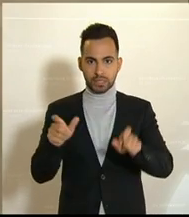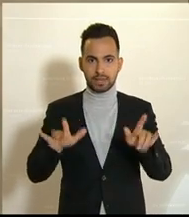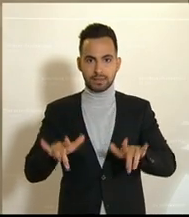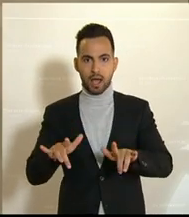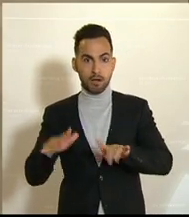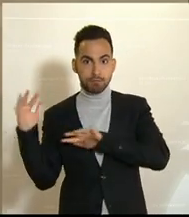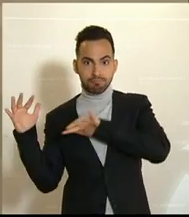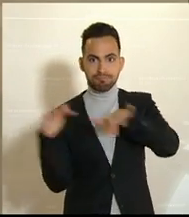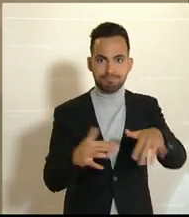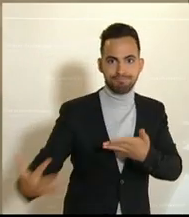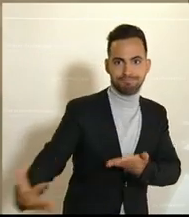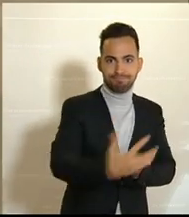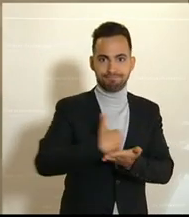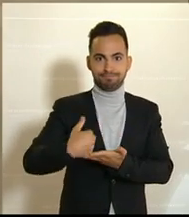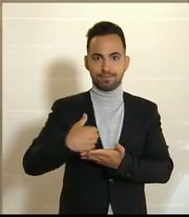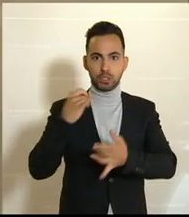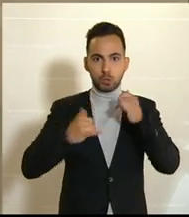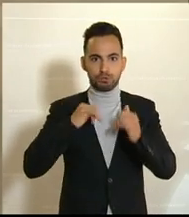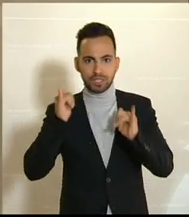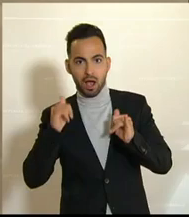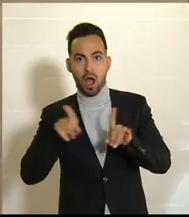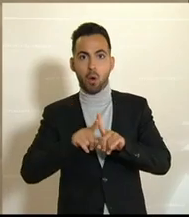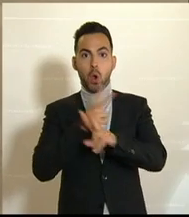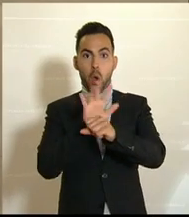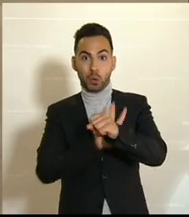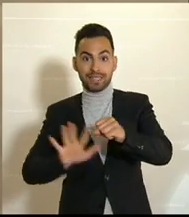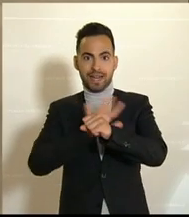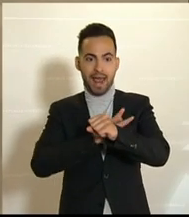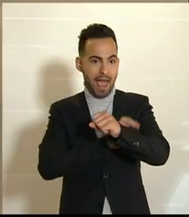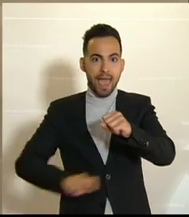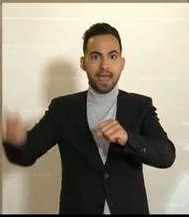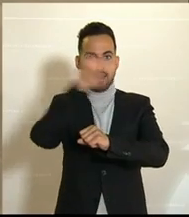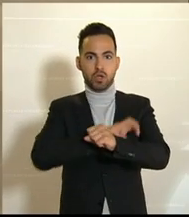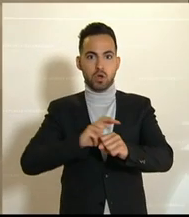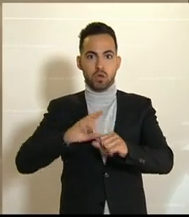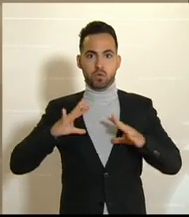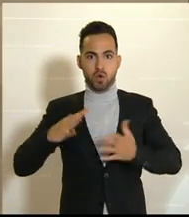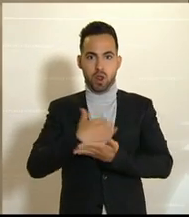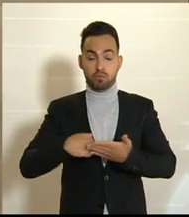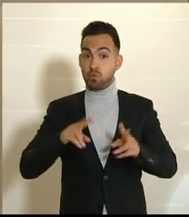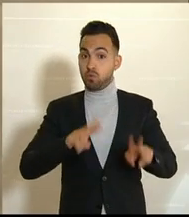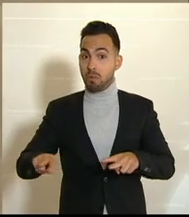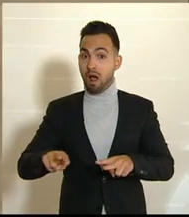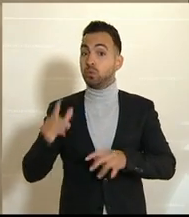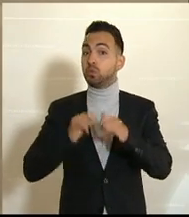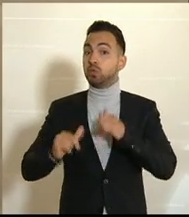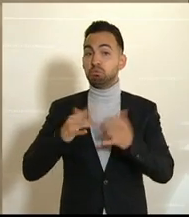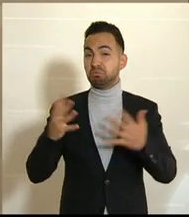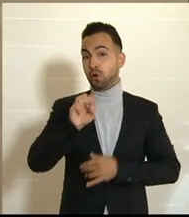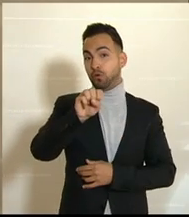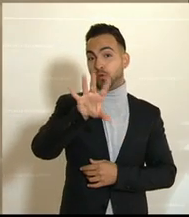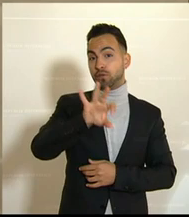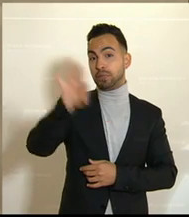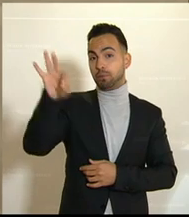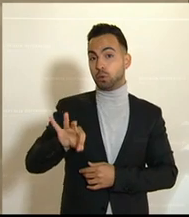Angebot wieder annehmen und natürlich auch im Inland Urlaub machen. Der Tourismus schlägt sich in Normalzeiten mit 15 Prozent